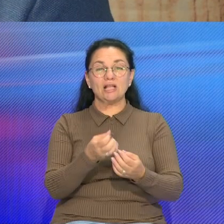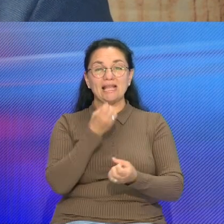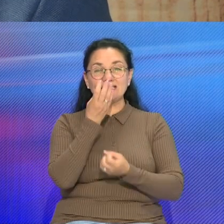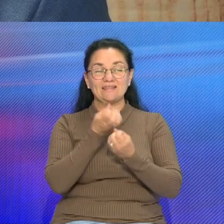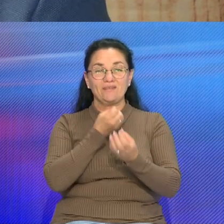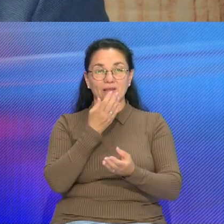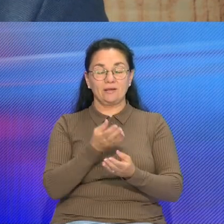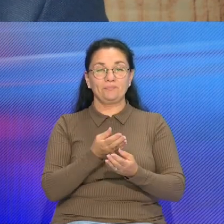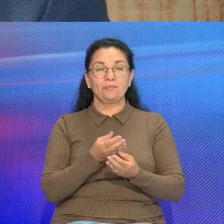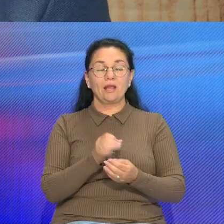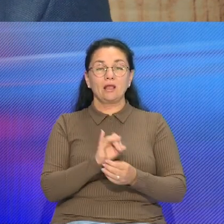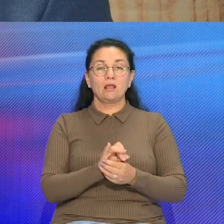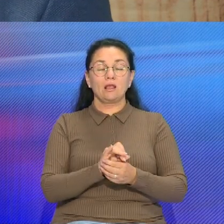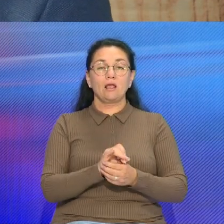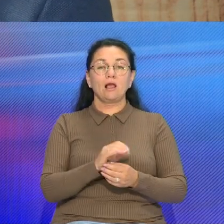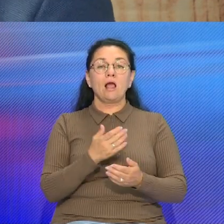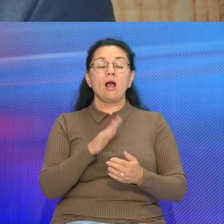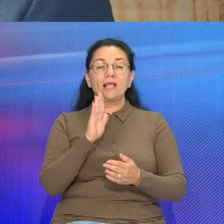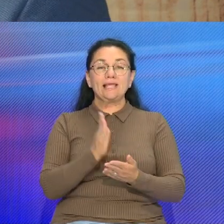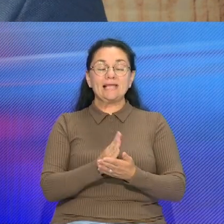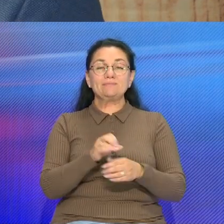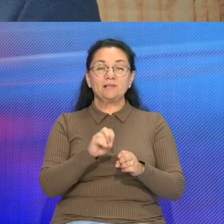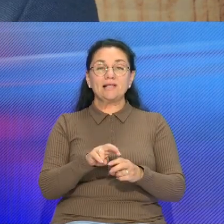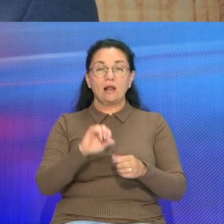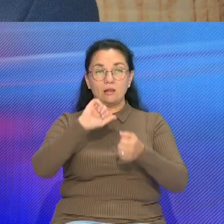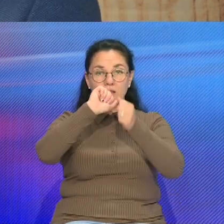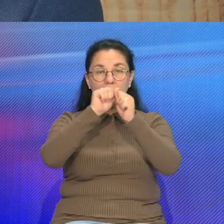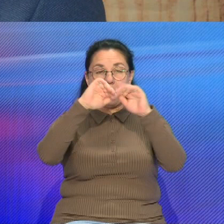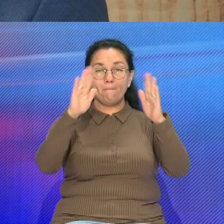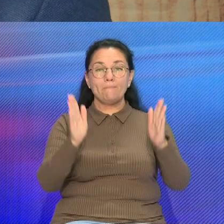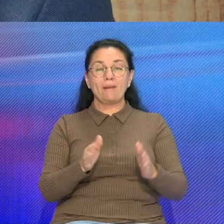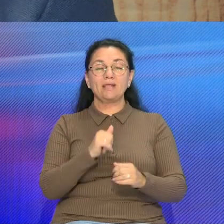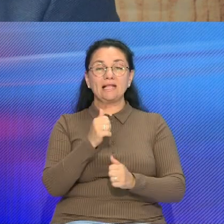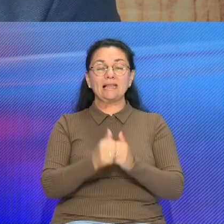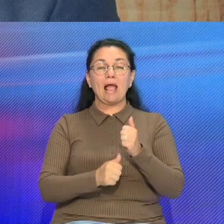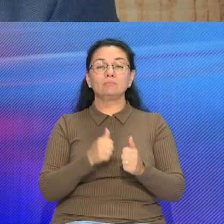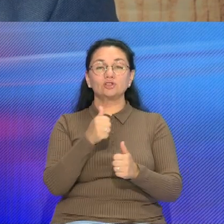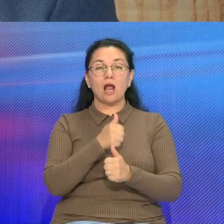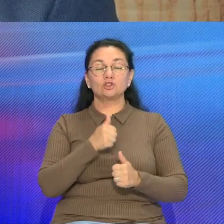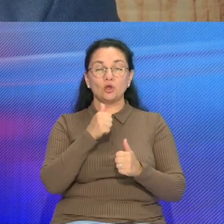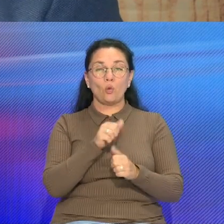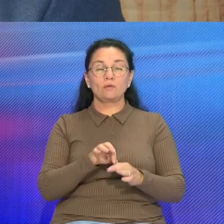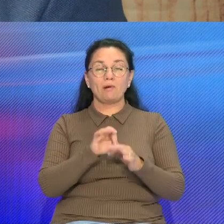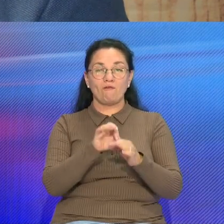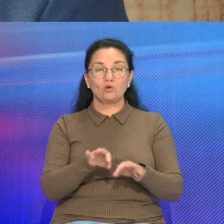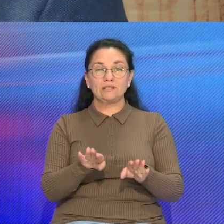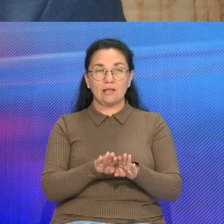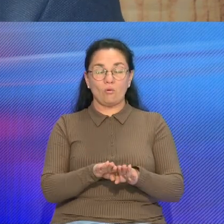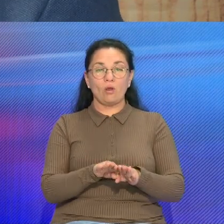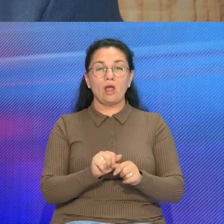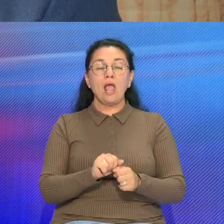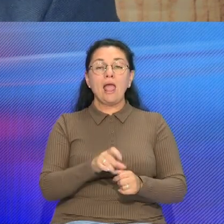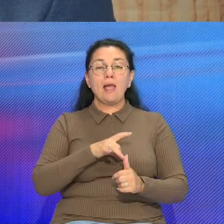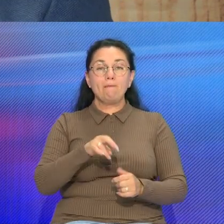Там три штыка такой памятники есть Там ежегодно проводится тоже в рамках дня молодежи патриотической акции «Беларусь